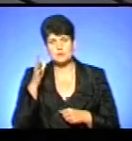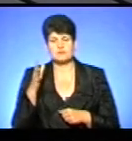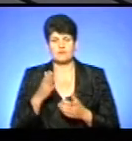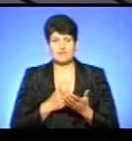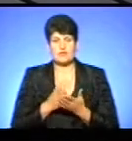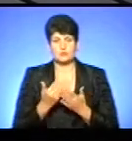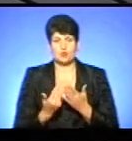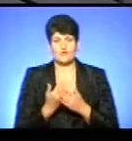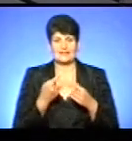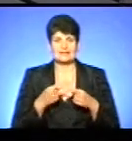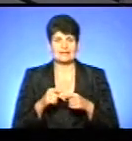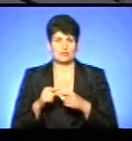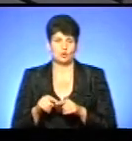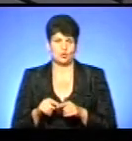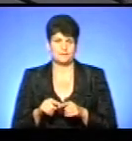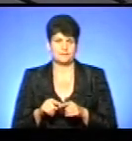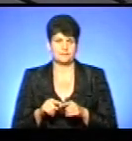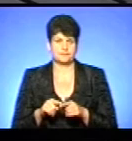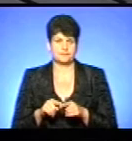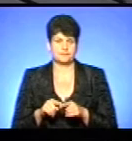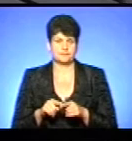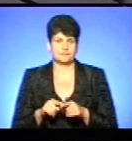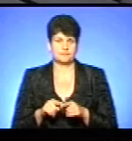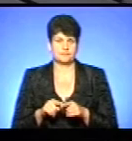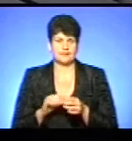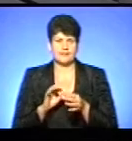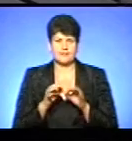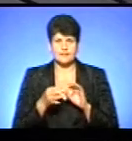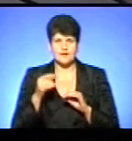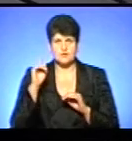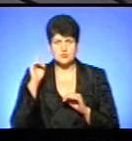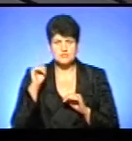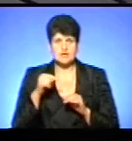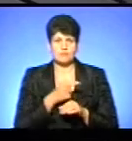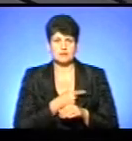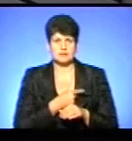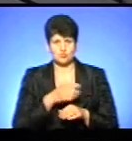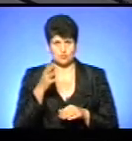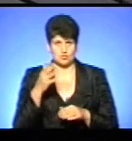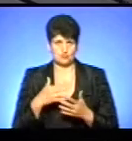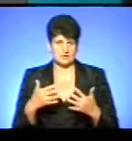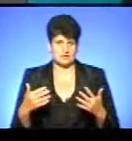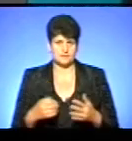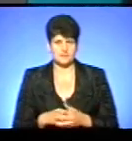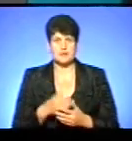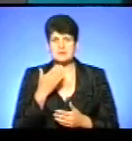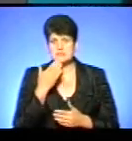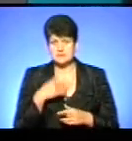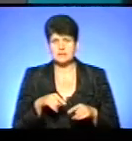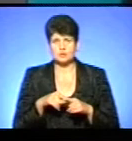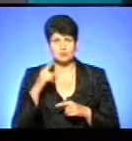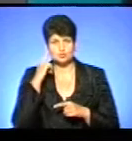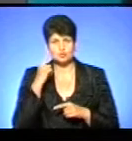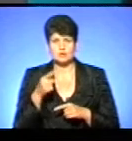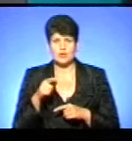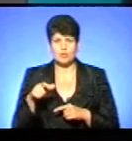нових технологій, детально знав медичну науку і так далі. Ми запитали також думку тернополян